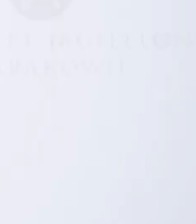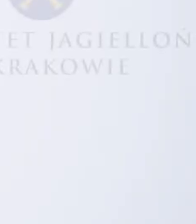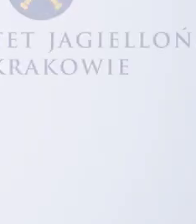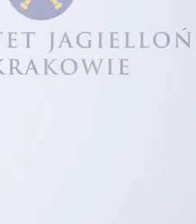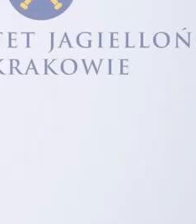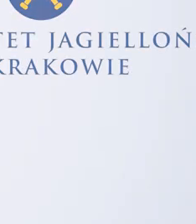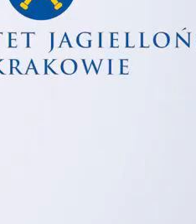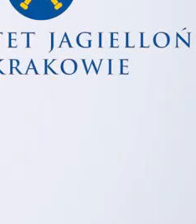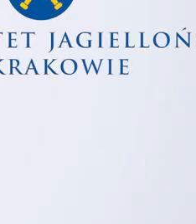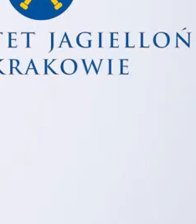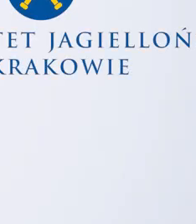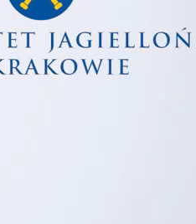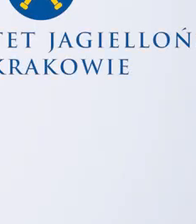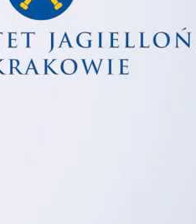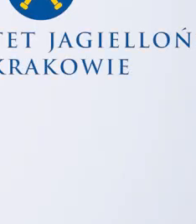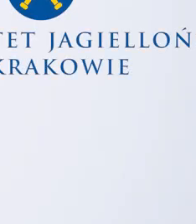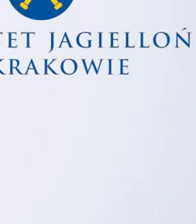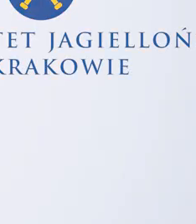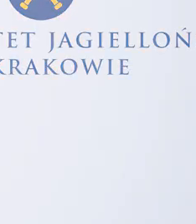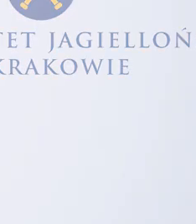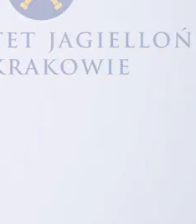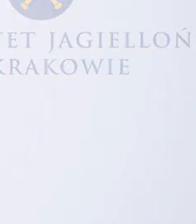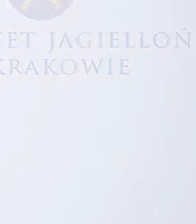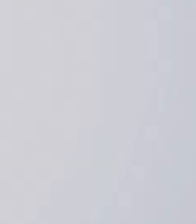Dziękuję. Dziękuję.